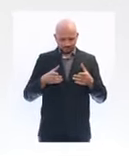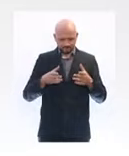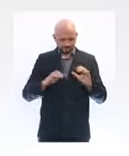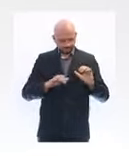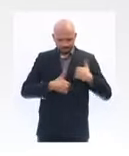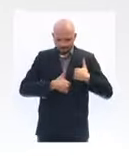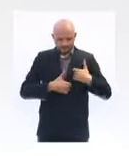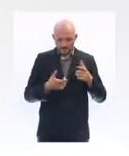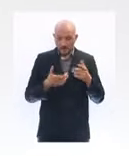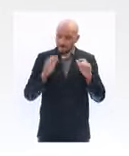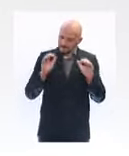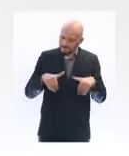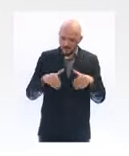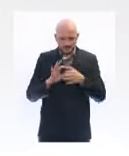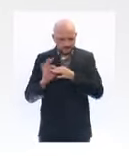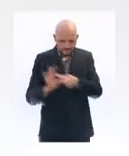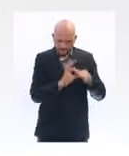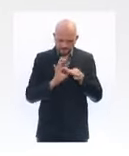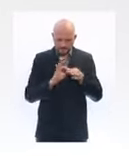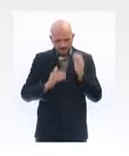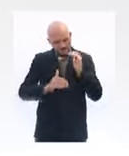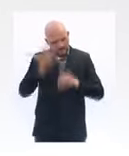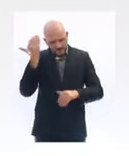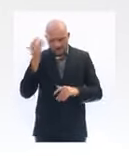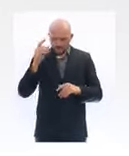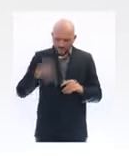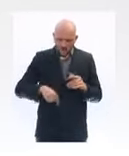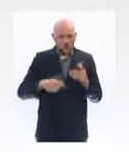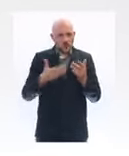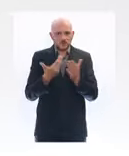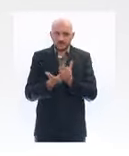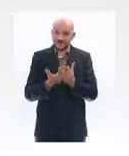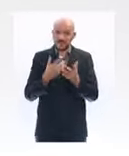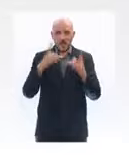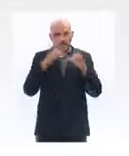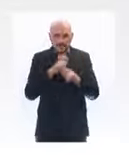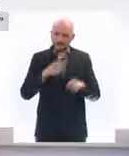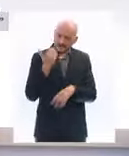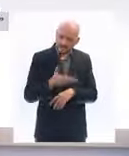patient, même si c'est dur, même si on en a marre, plus on respecte ça, plus court ce sera.